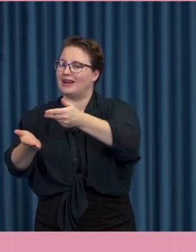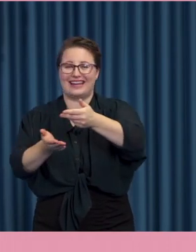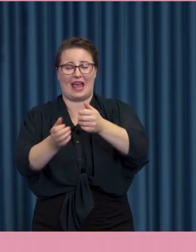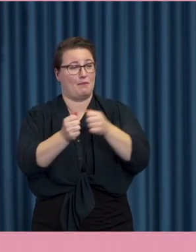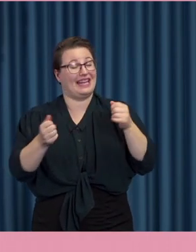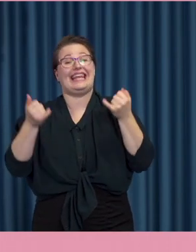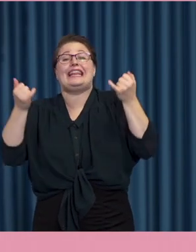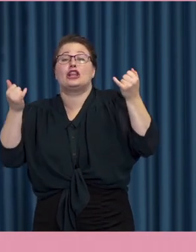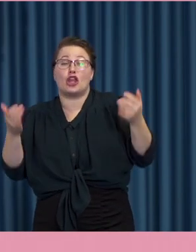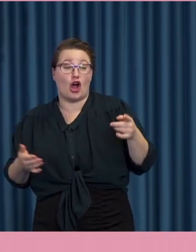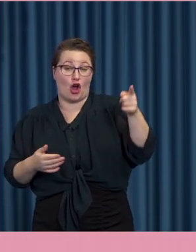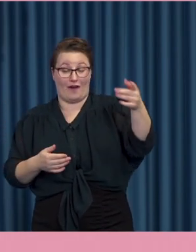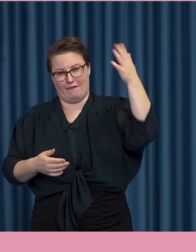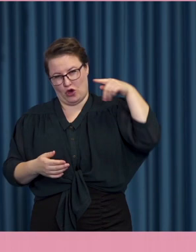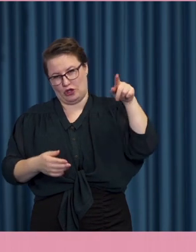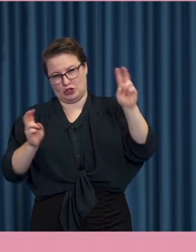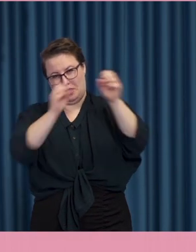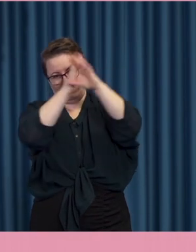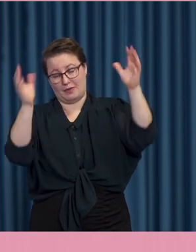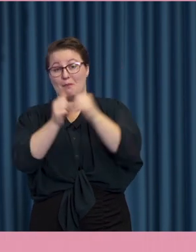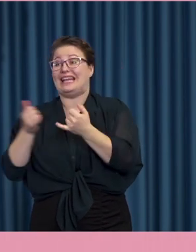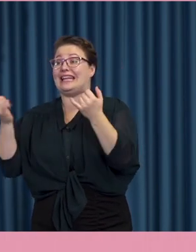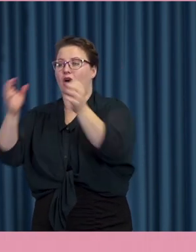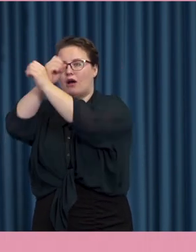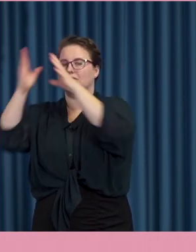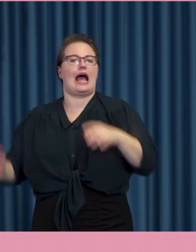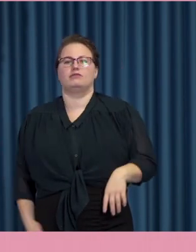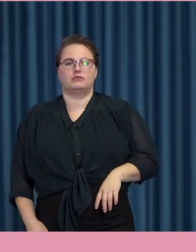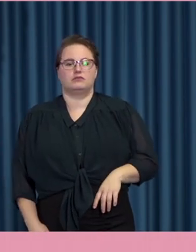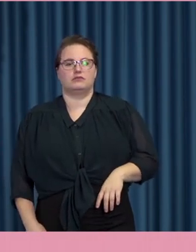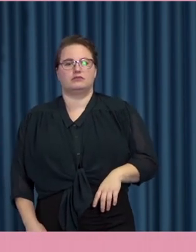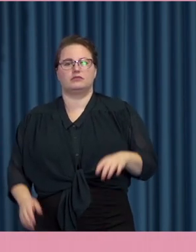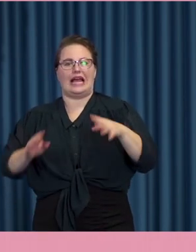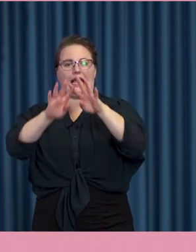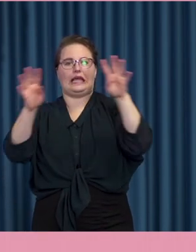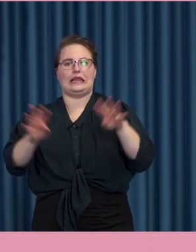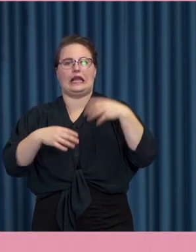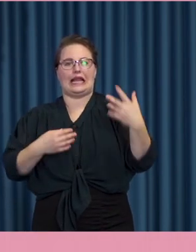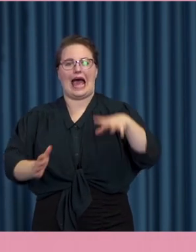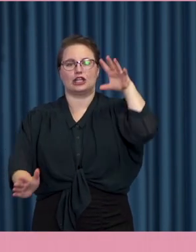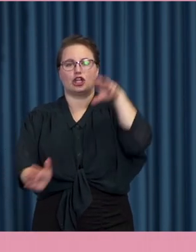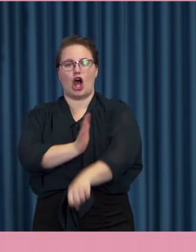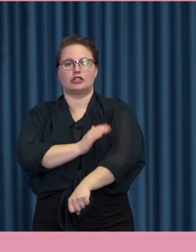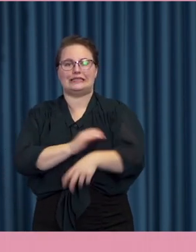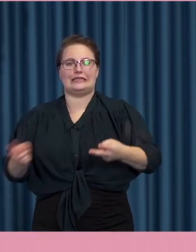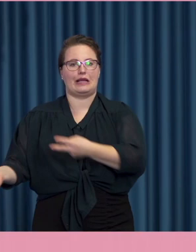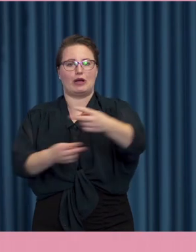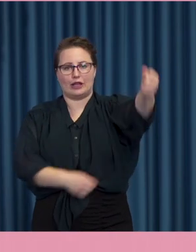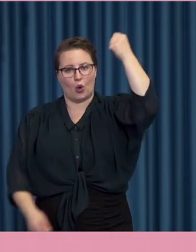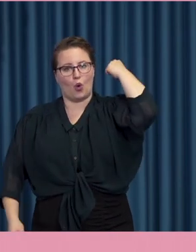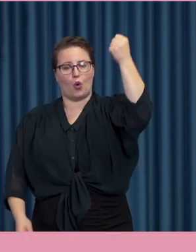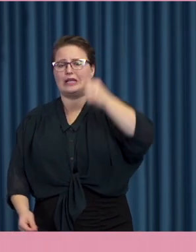gängsig bilden är ju ändå att det här leder till demokratins kris, internet är trasigt, demokratin hotas och så vidare.